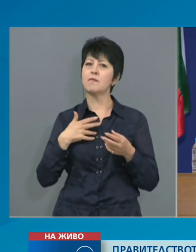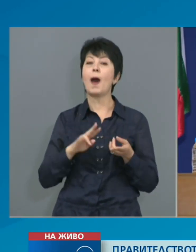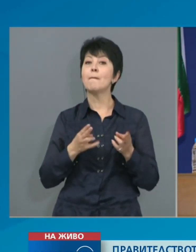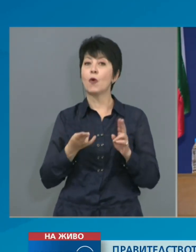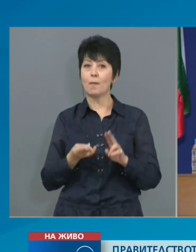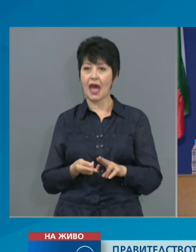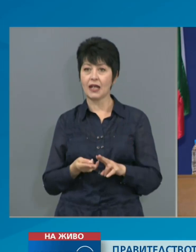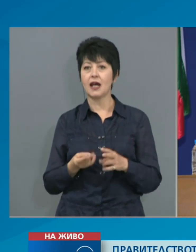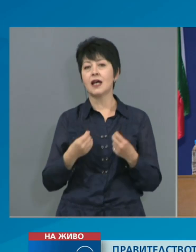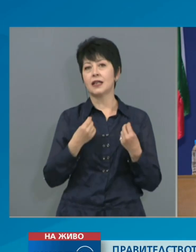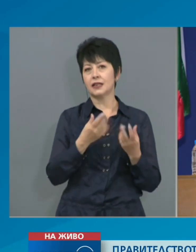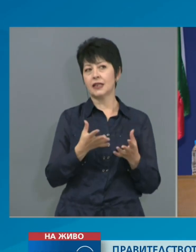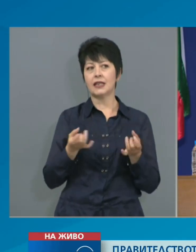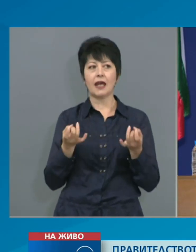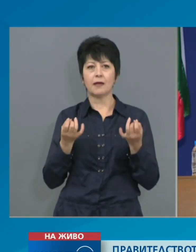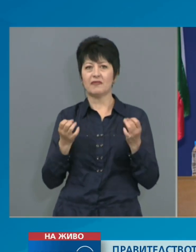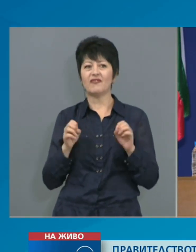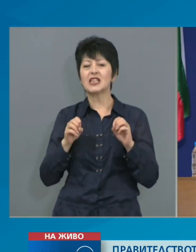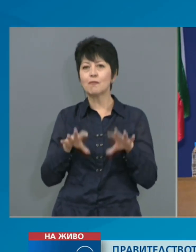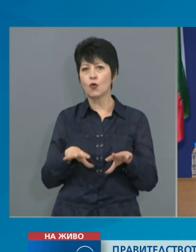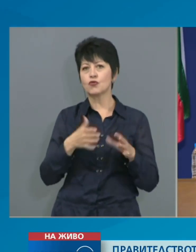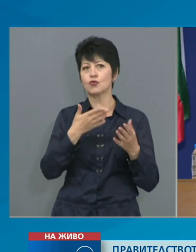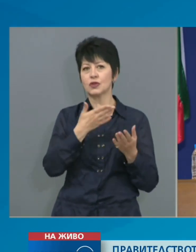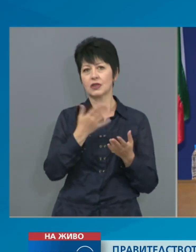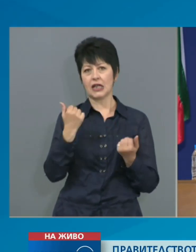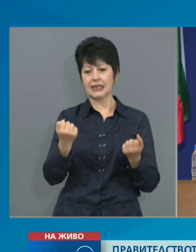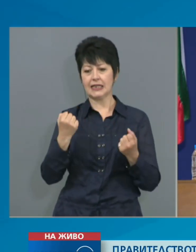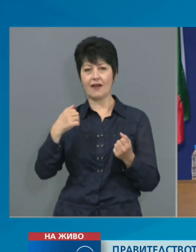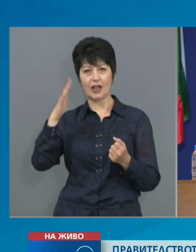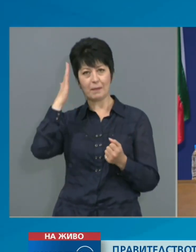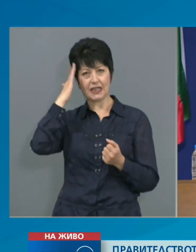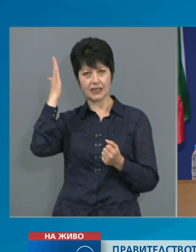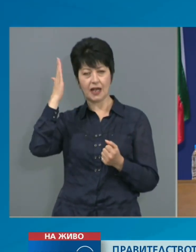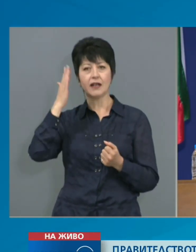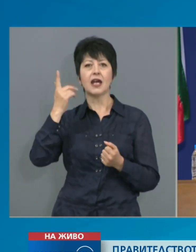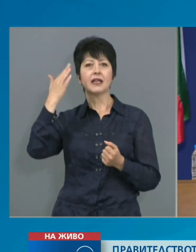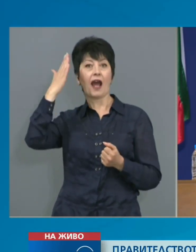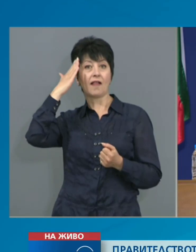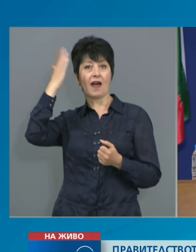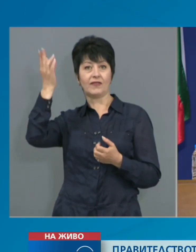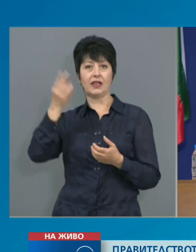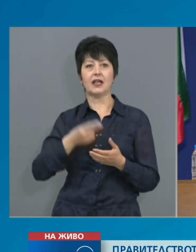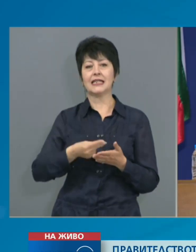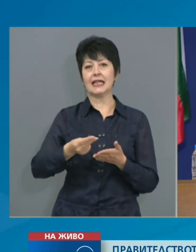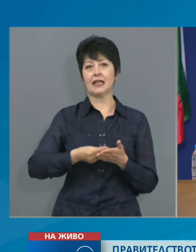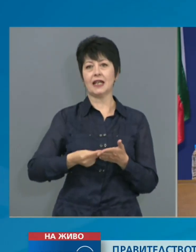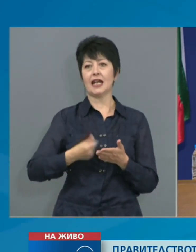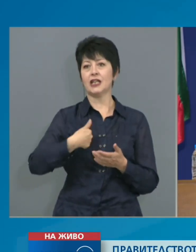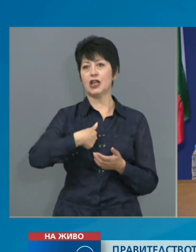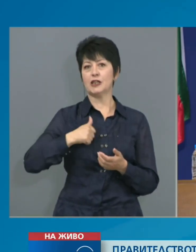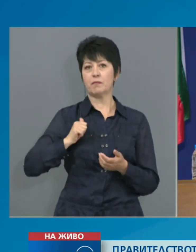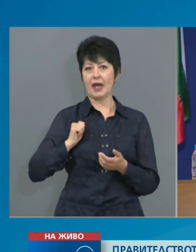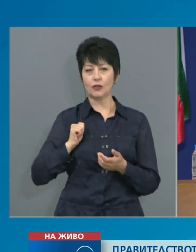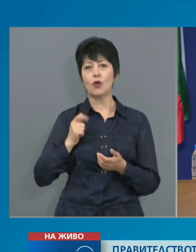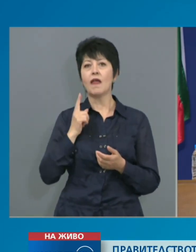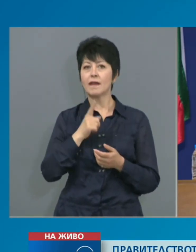възможност на здравния министр и на главния държавен санитарен инспектор да продължат да управляват пандемичната криза